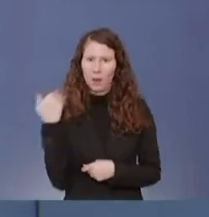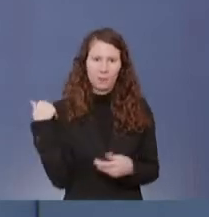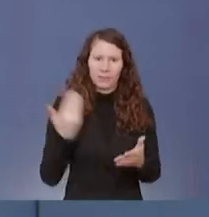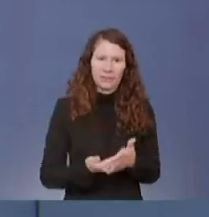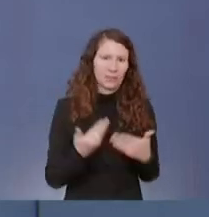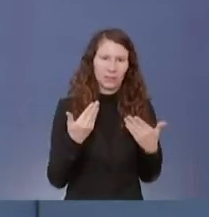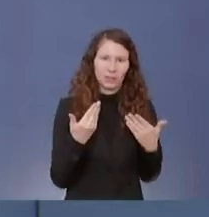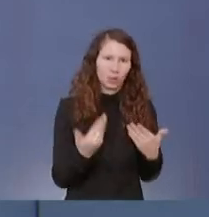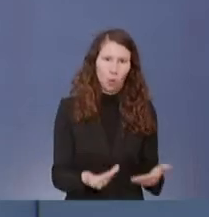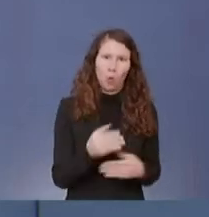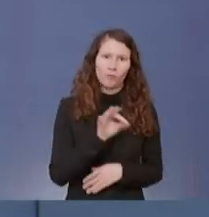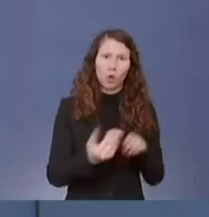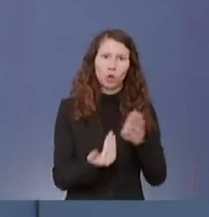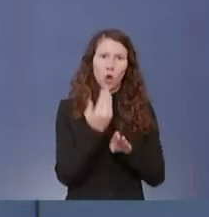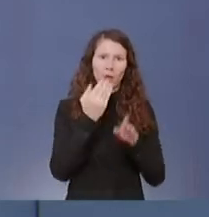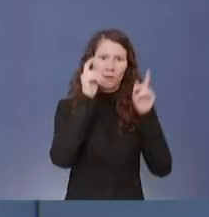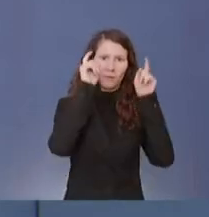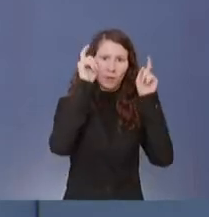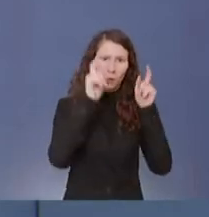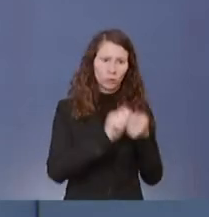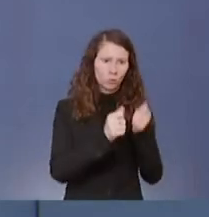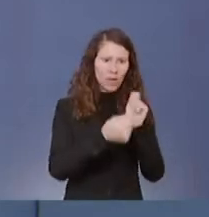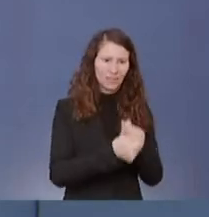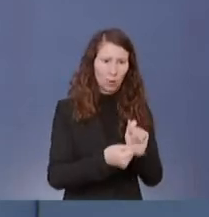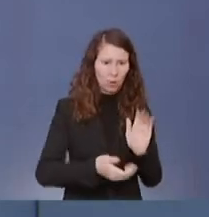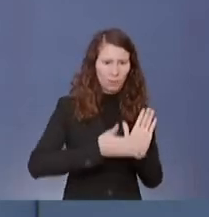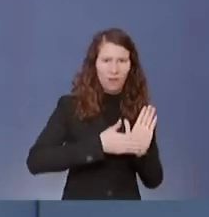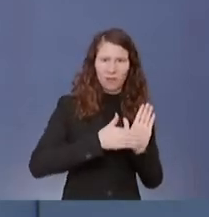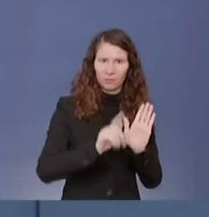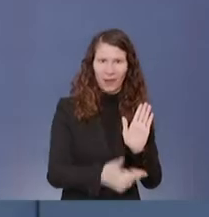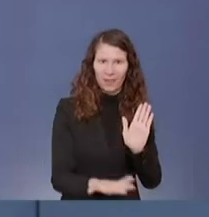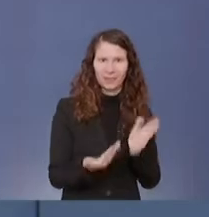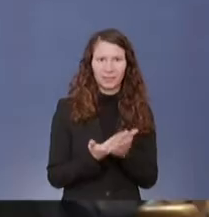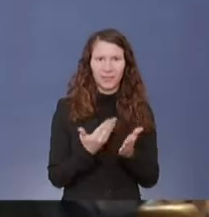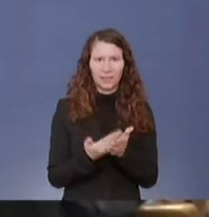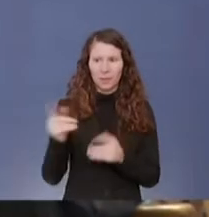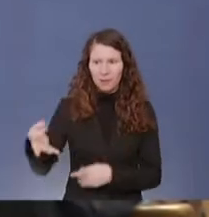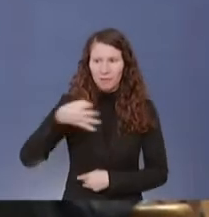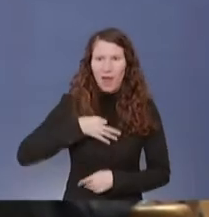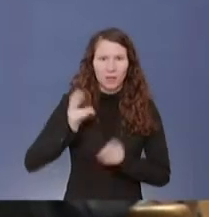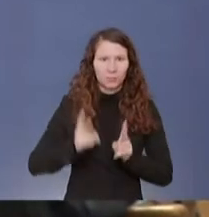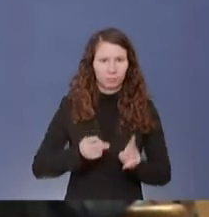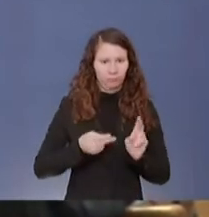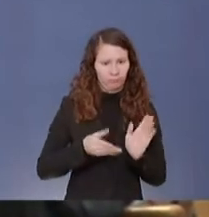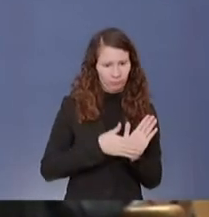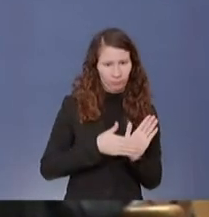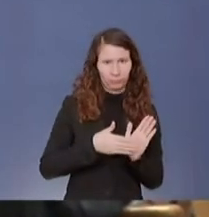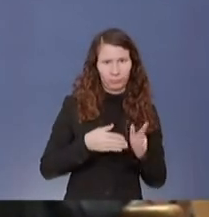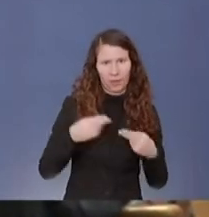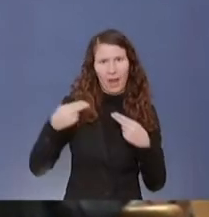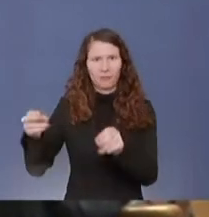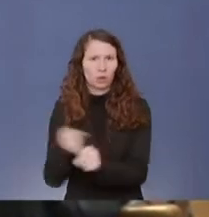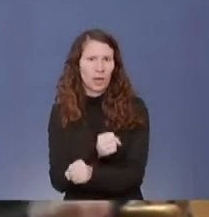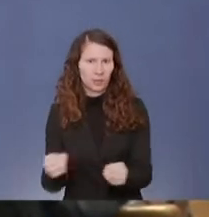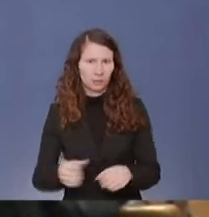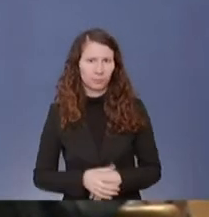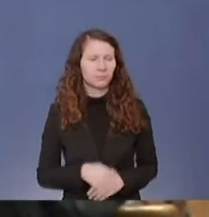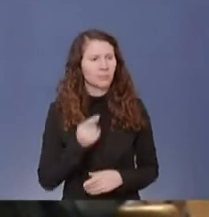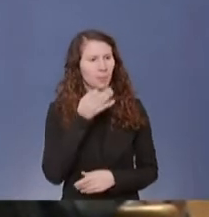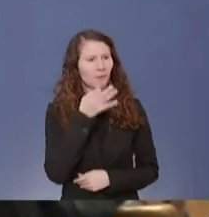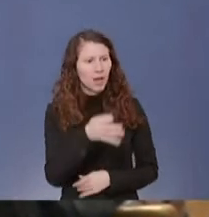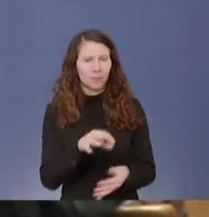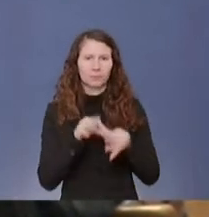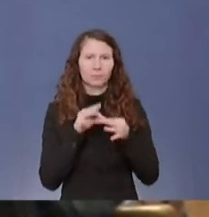Grundlage für Ihre Frage ist noch nicht vorhanden. Können wir für einen kurzen Update gehen, wie weit man da jetzt ist bei der Forschung, sage ich mal, Sequenzierung, wie